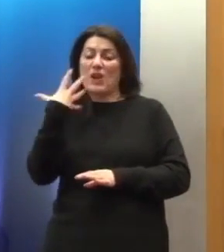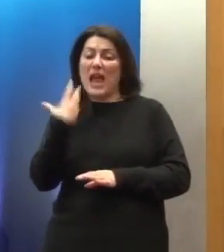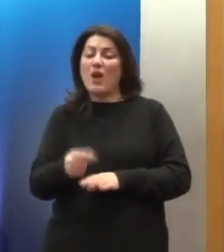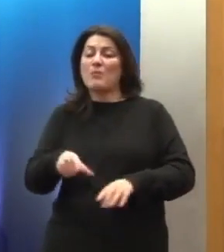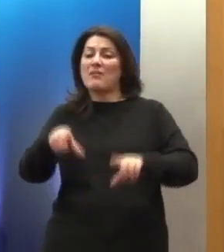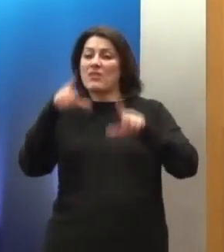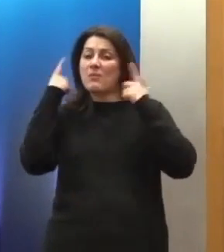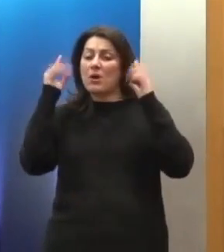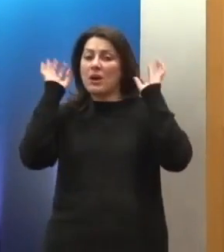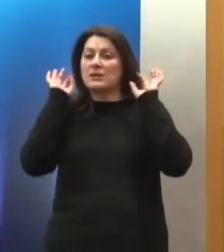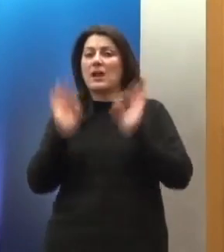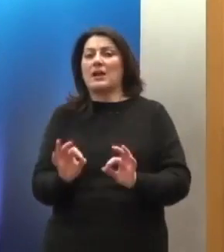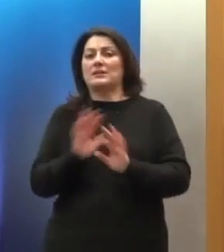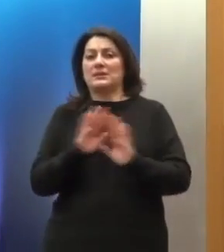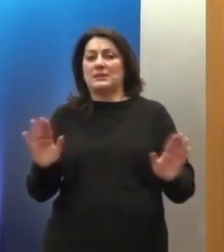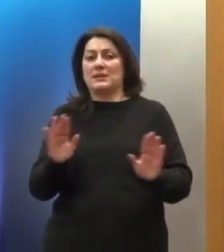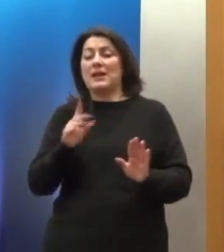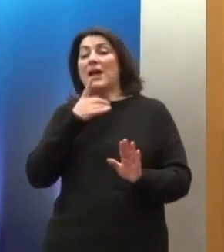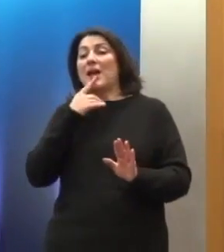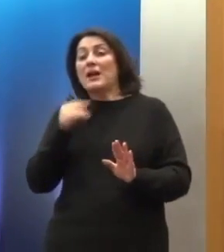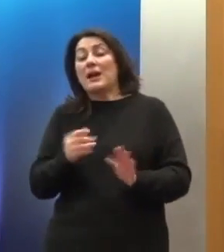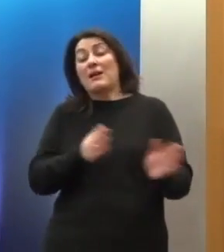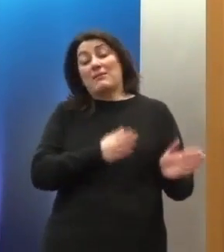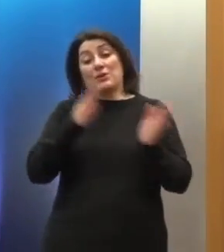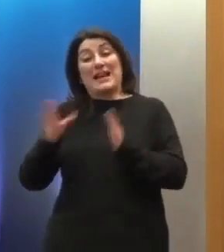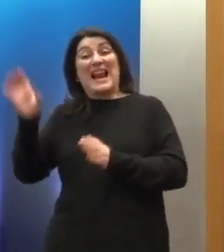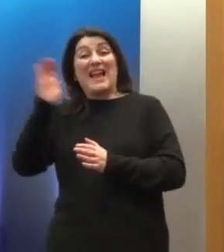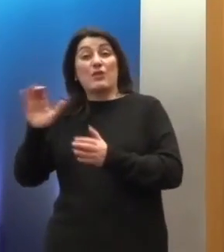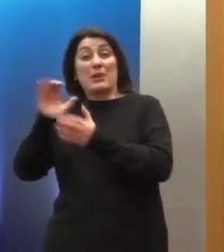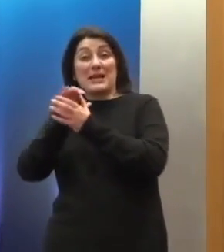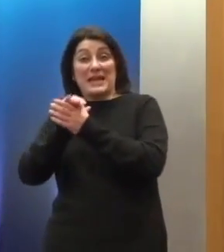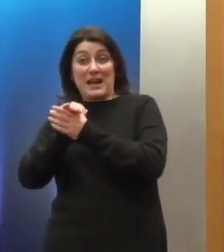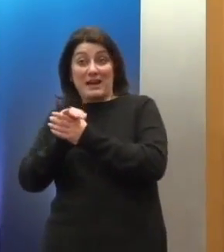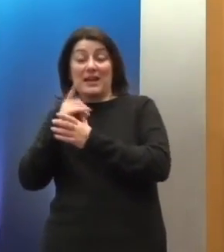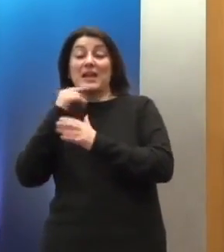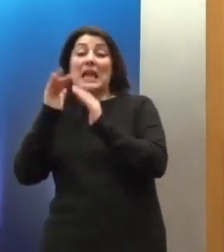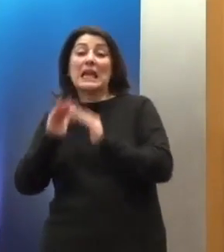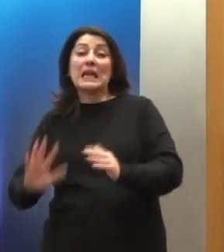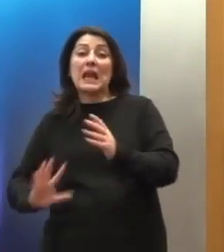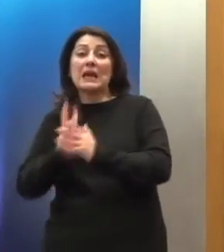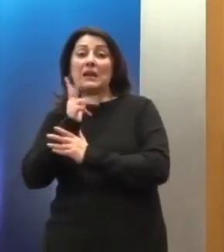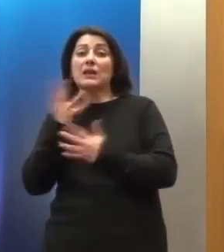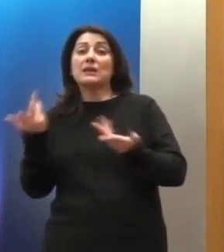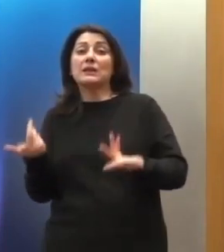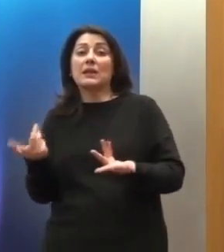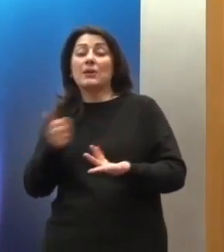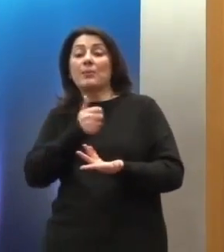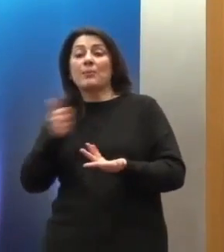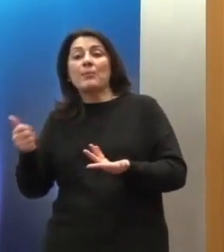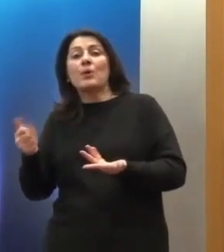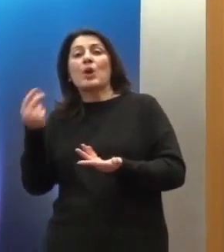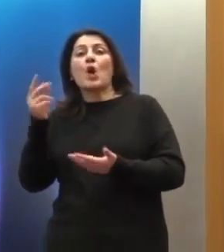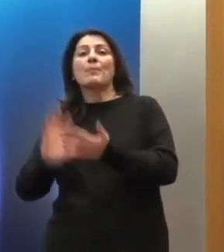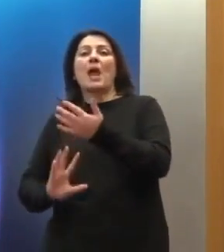Ευρωπαϊκή Ένωση, η ειρήνη και η ευημερία θα έρθει από την οικονομική ανάπτυξη, για την οποία η οικονομική ανάπτυξη ενδεχόμενα τα ανθρώπινα δικαιώματα, η